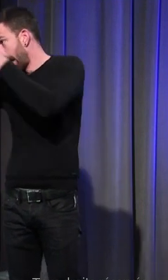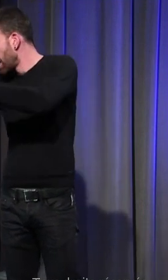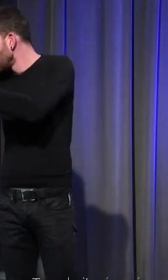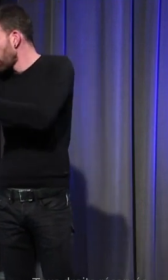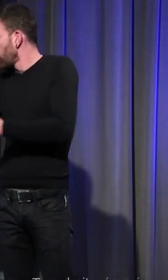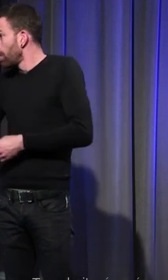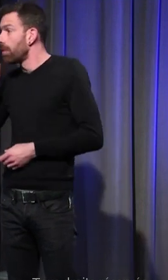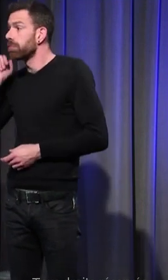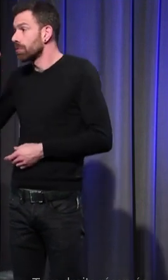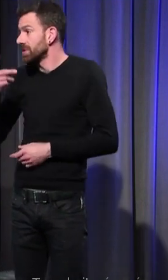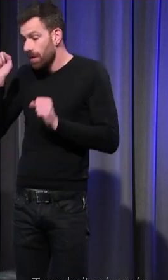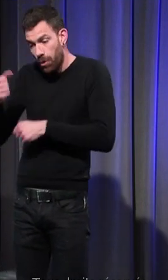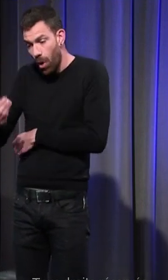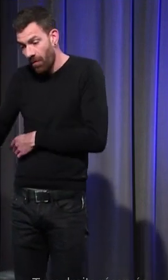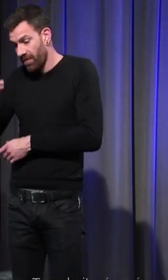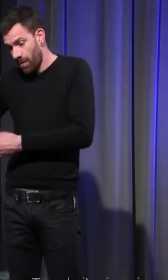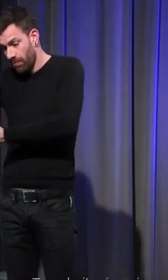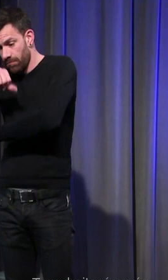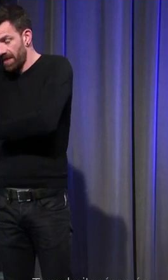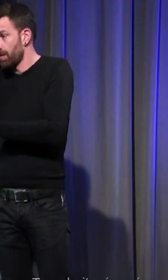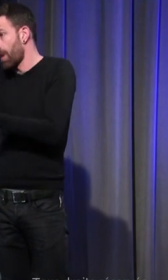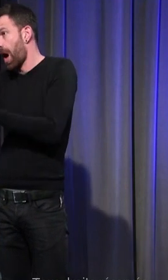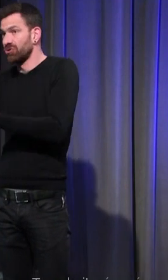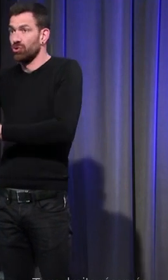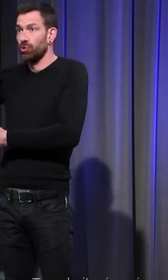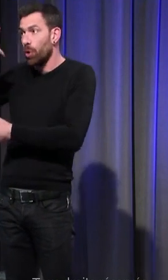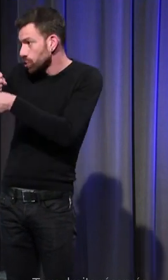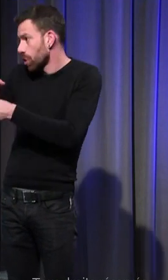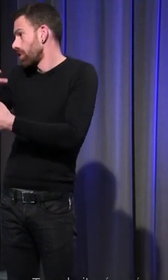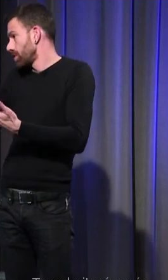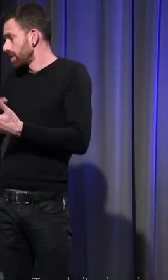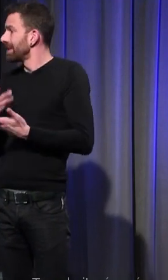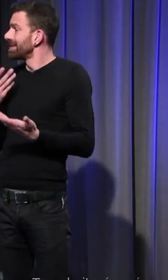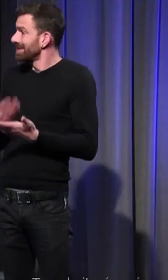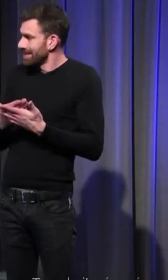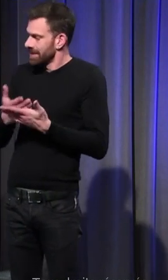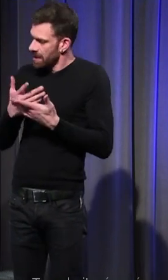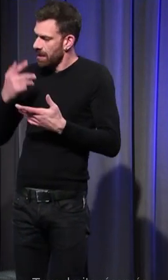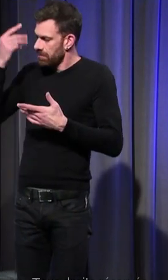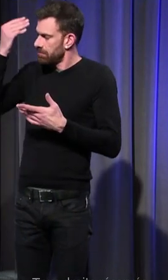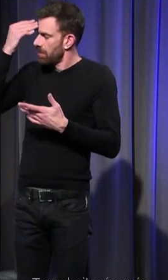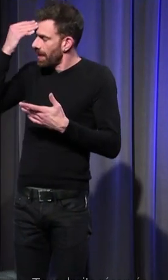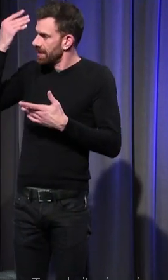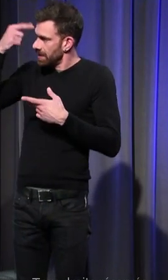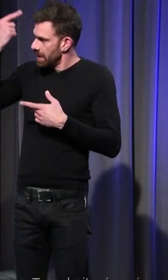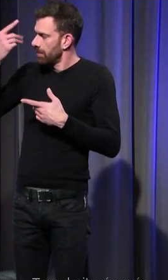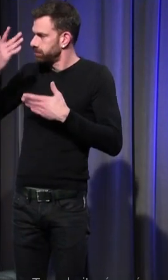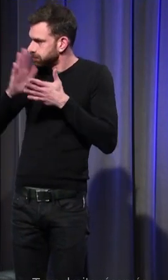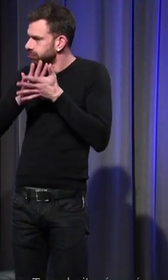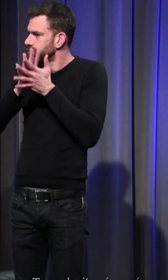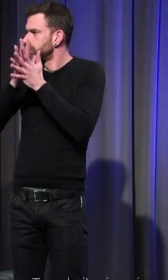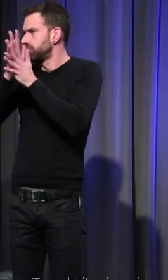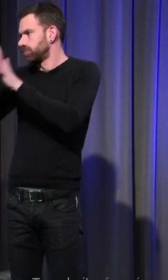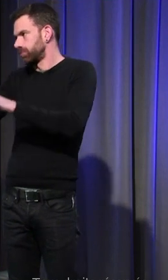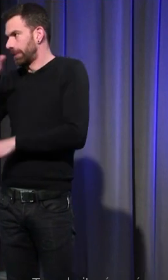enfants baptisés à 18 mois deux ans tout ça s'est mis en place dans les mentalités pour essayer de juguler cette